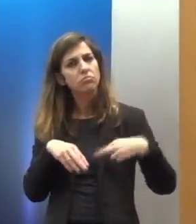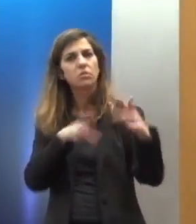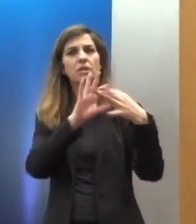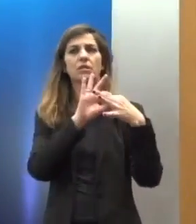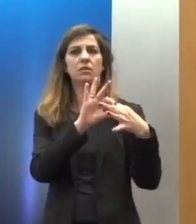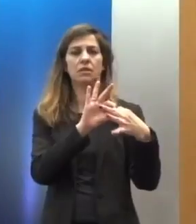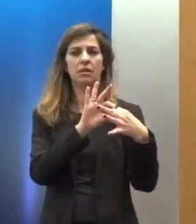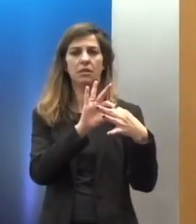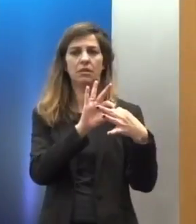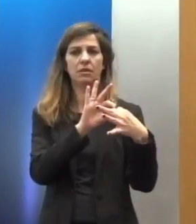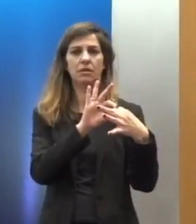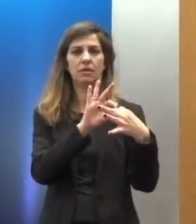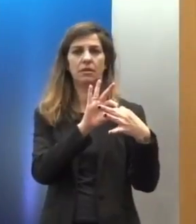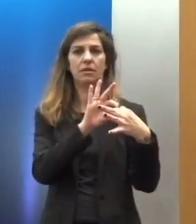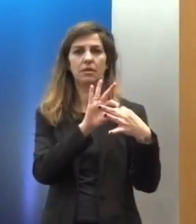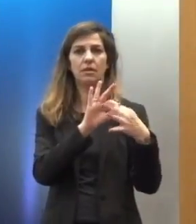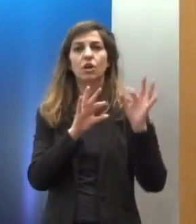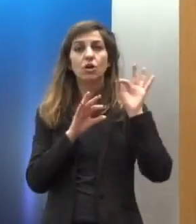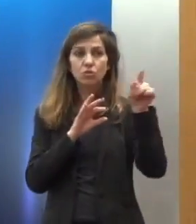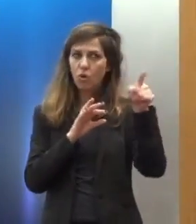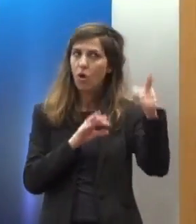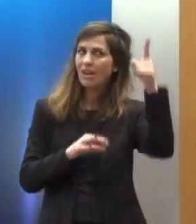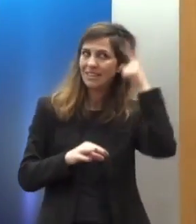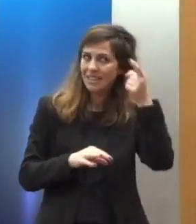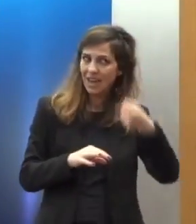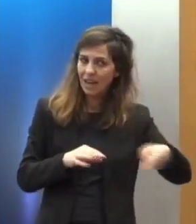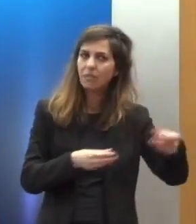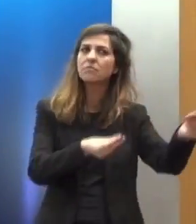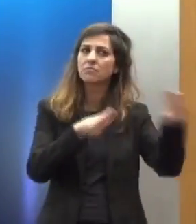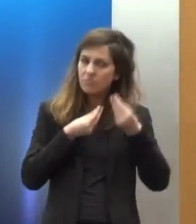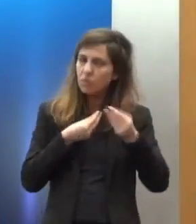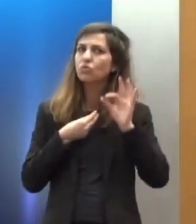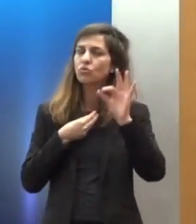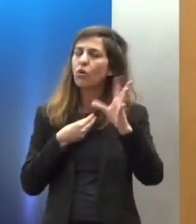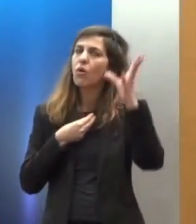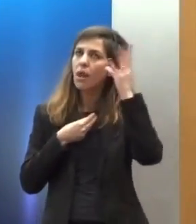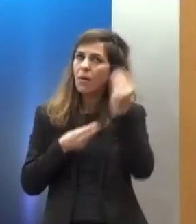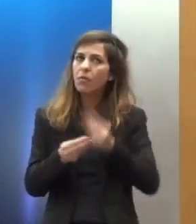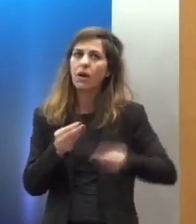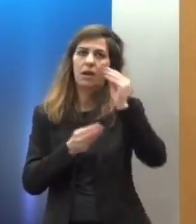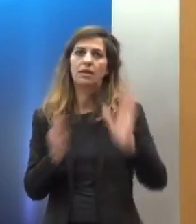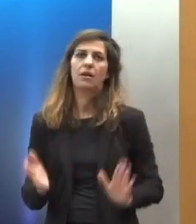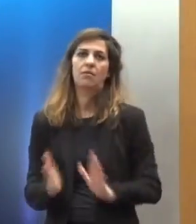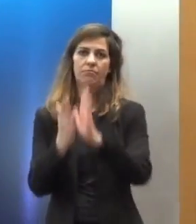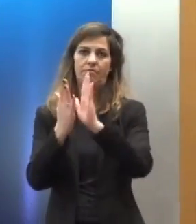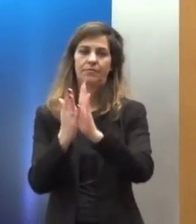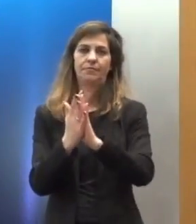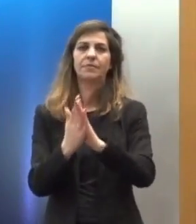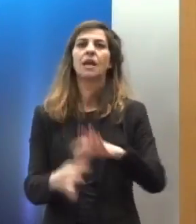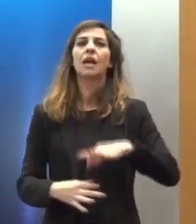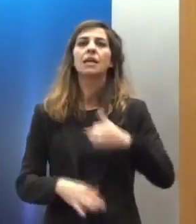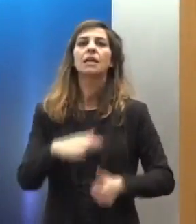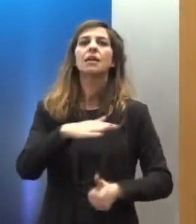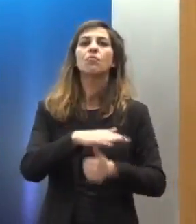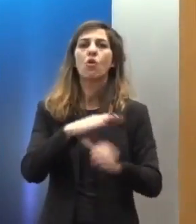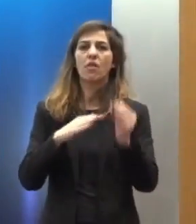παροχή τεχνογνωσίας για την καλύτερη αντιμετώπιση τους. Κύριε Πρόεδρε της Βουλής, κυρίες